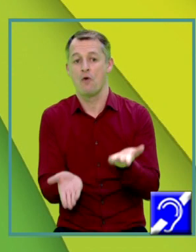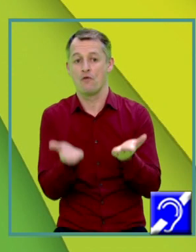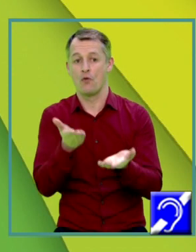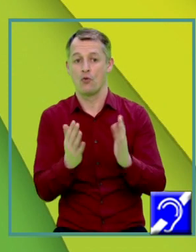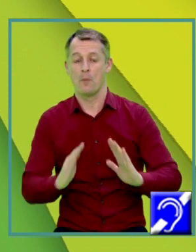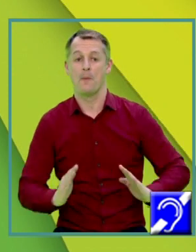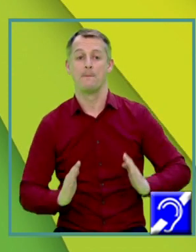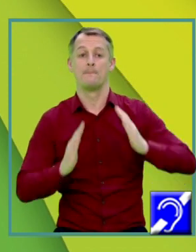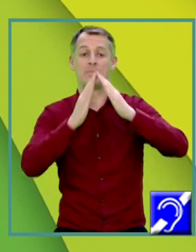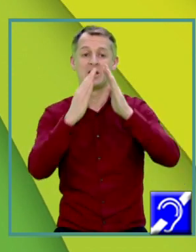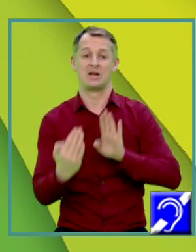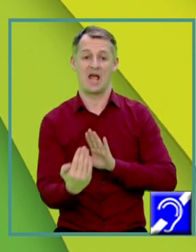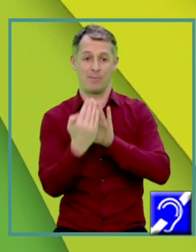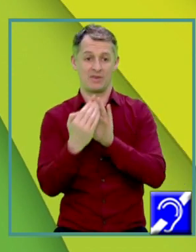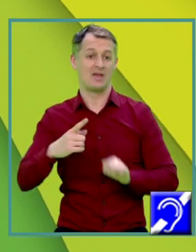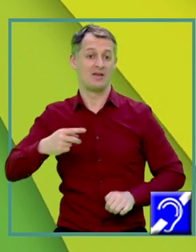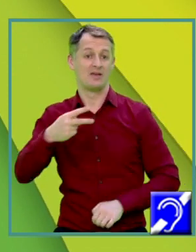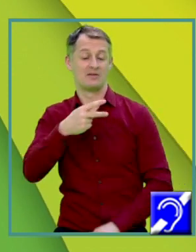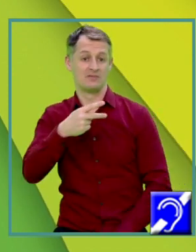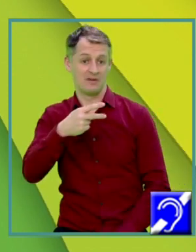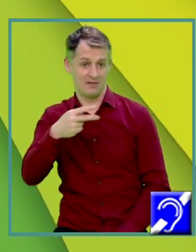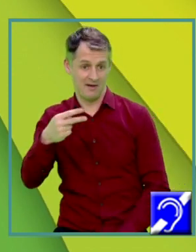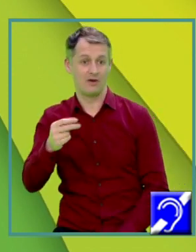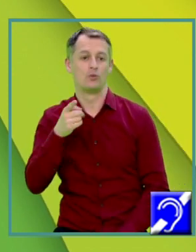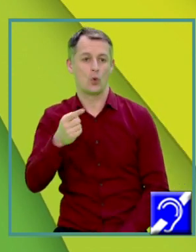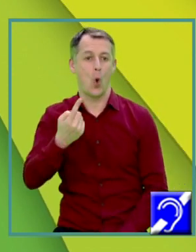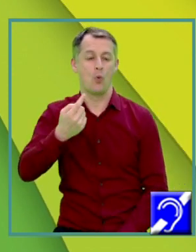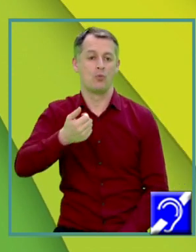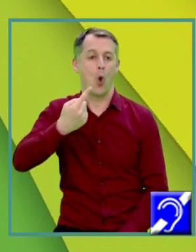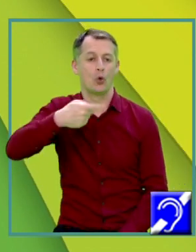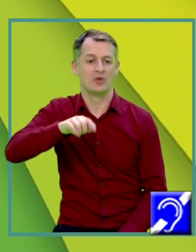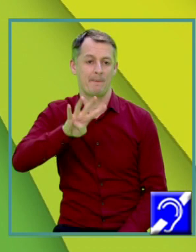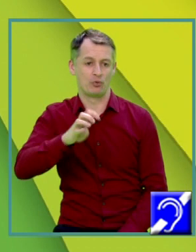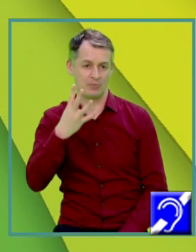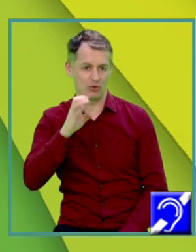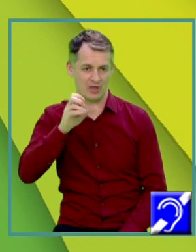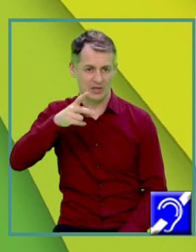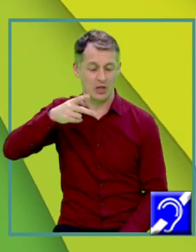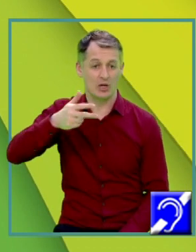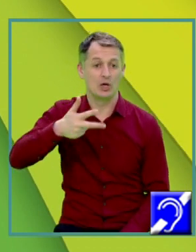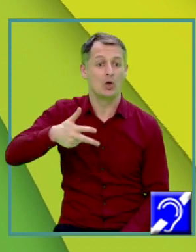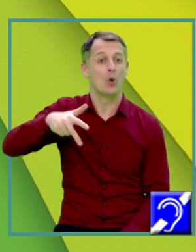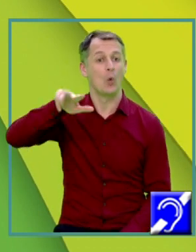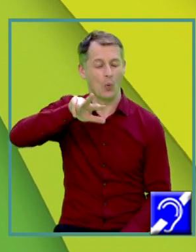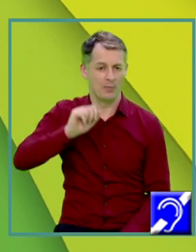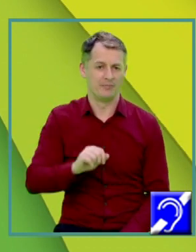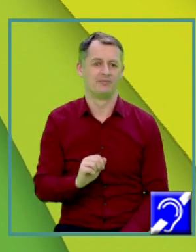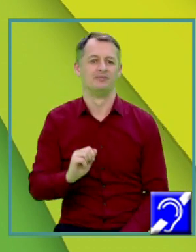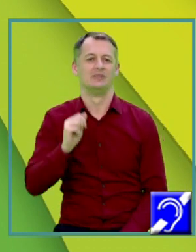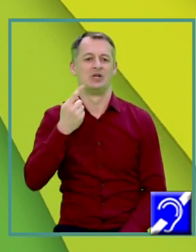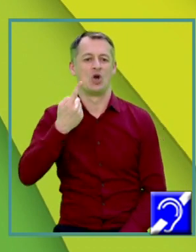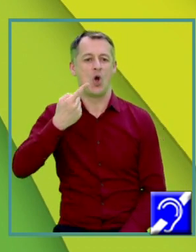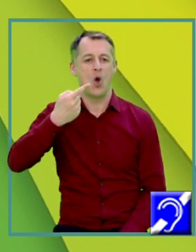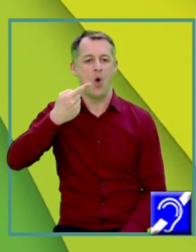este egal cu A. 144 cm3 B. 1296